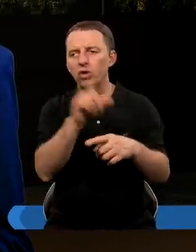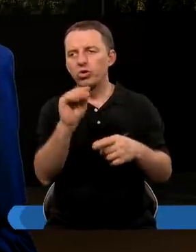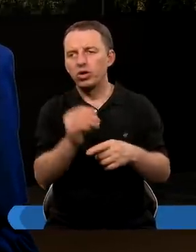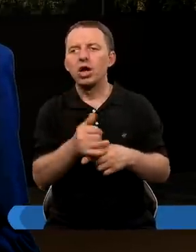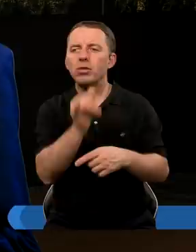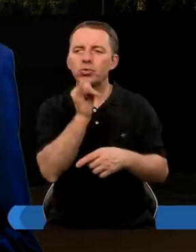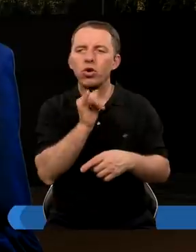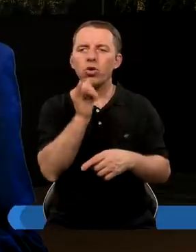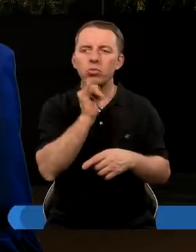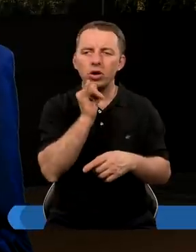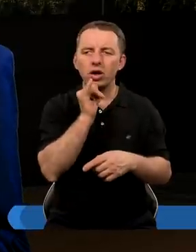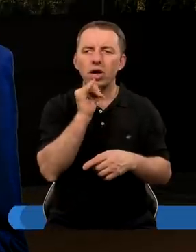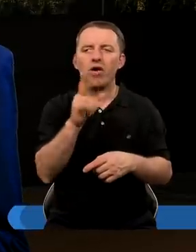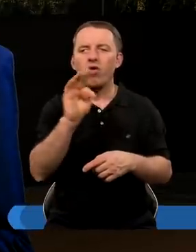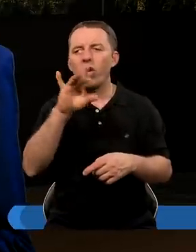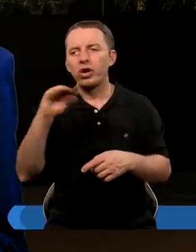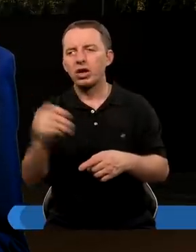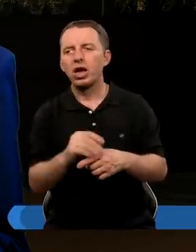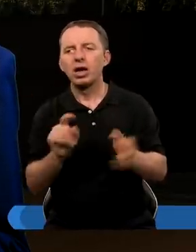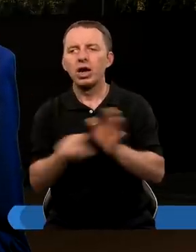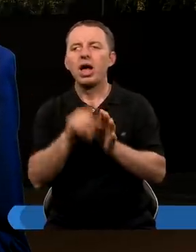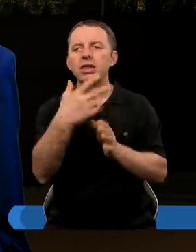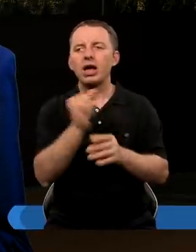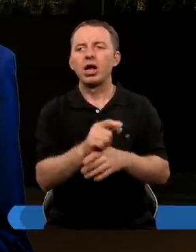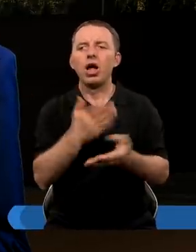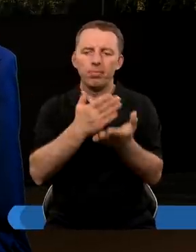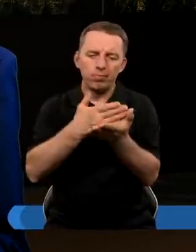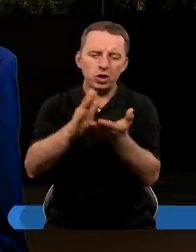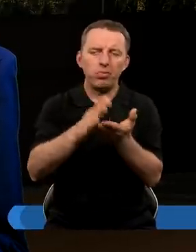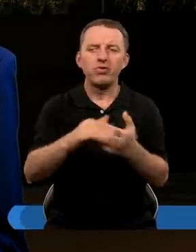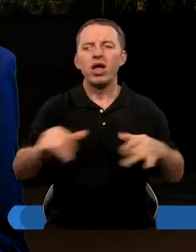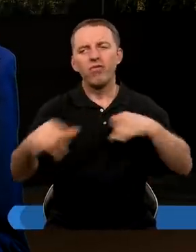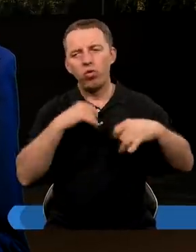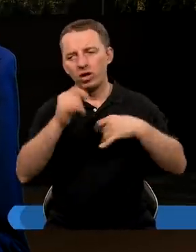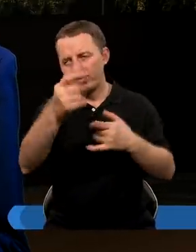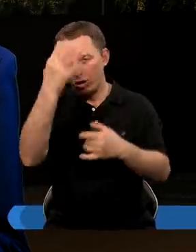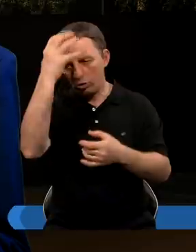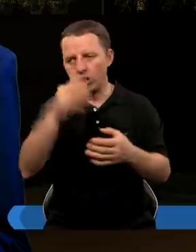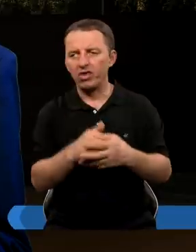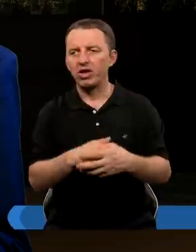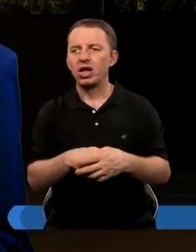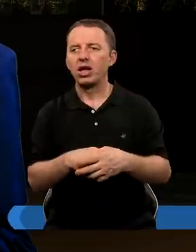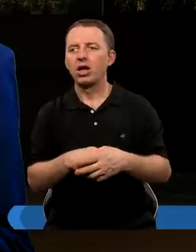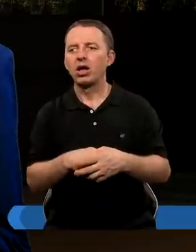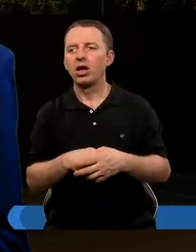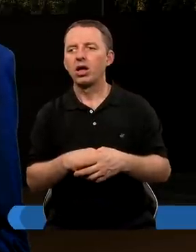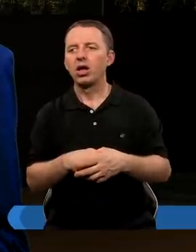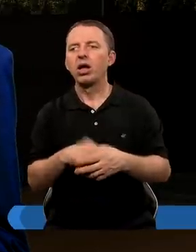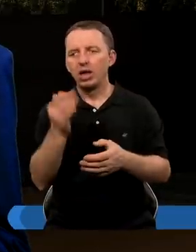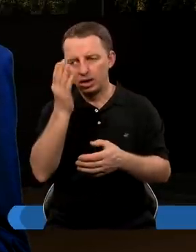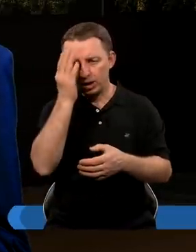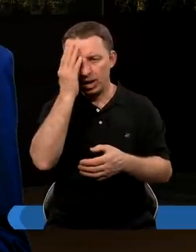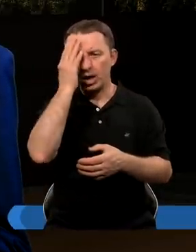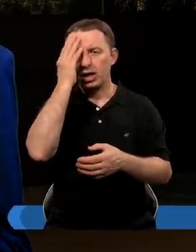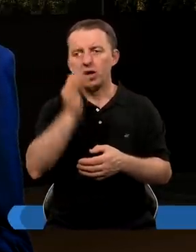że wypróbują taki fortel na Daniela, aby pozbawić go władzy w królestwie. Skoro nie